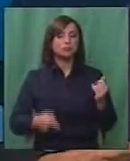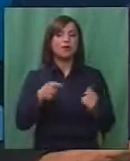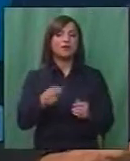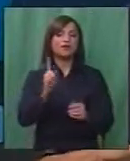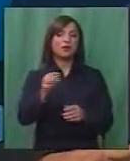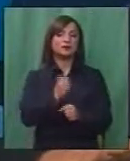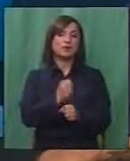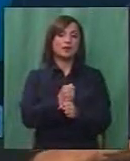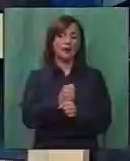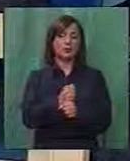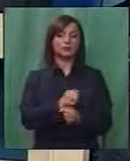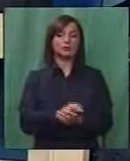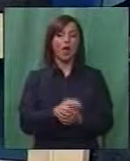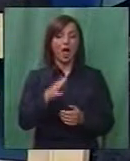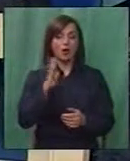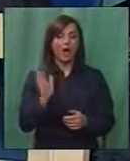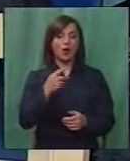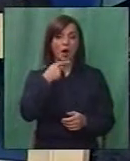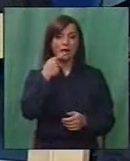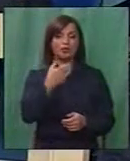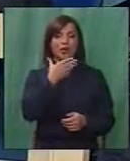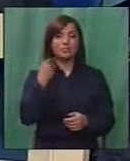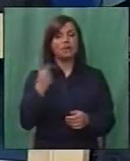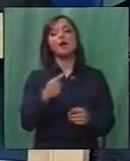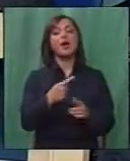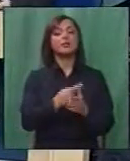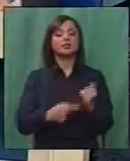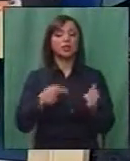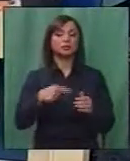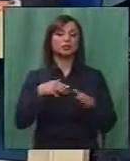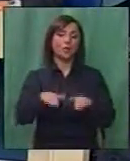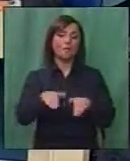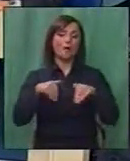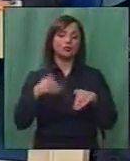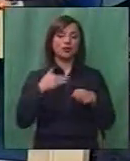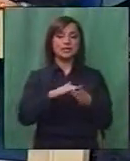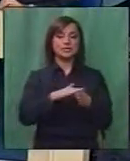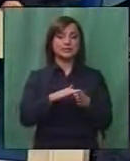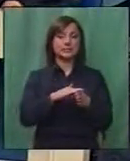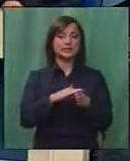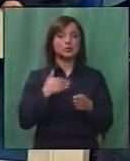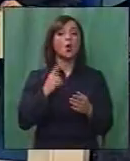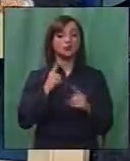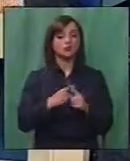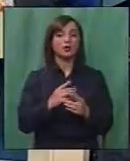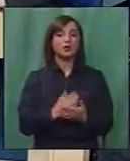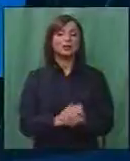нека потврди господин Мемет. Ако каже дека нема недостатуси, аз ке се повечам и ке се извинам. Но и има.